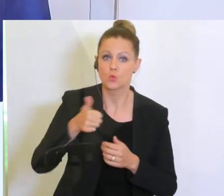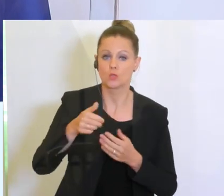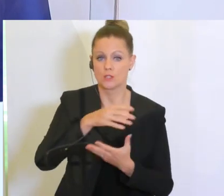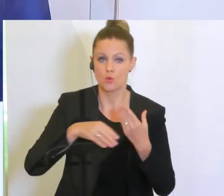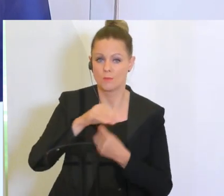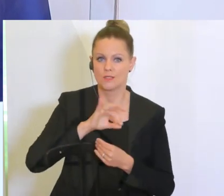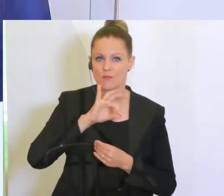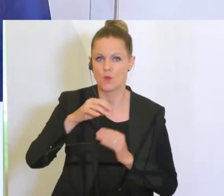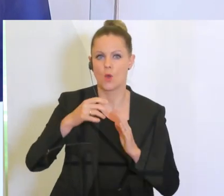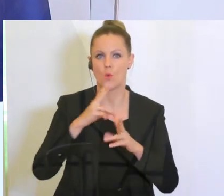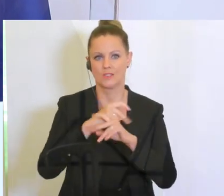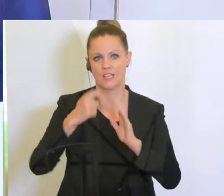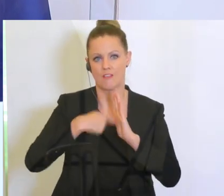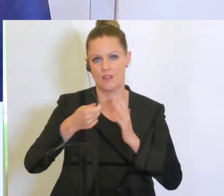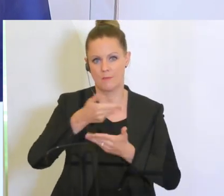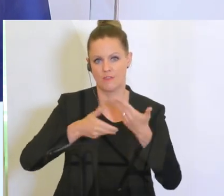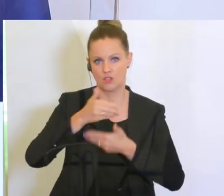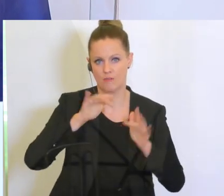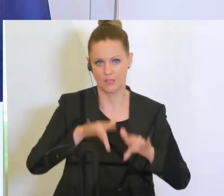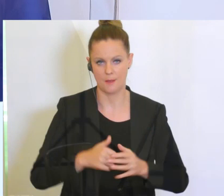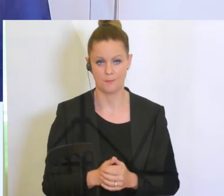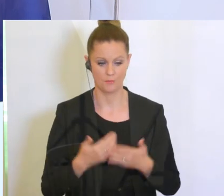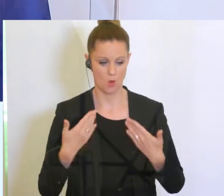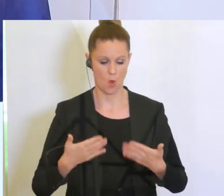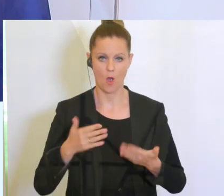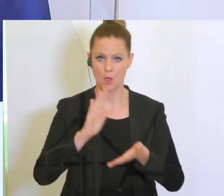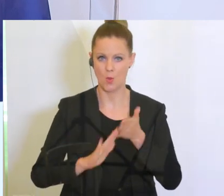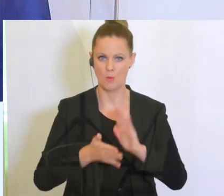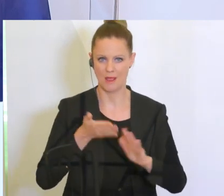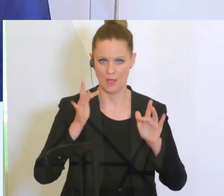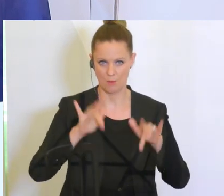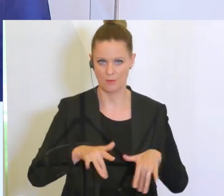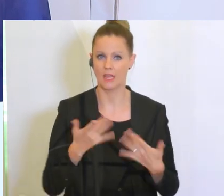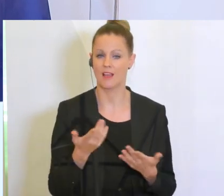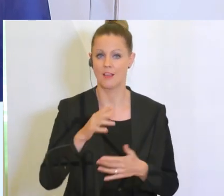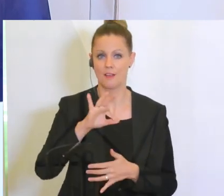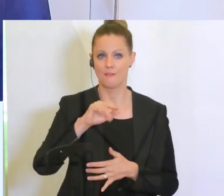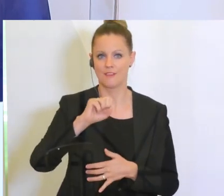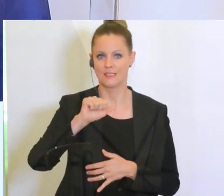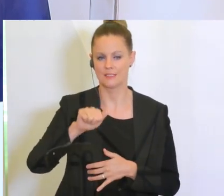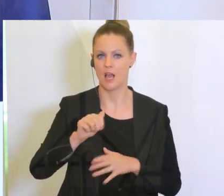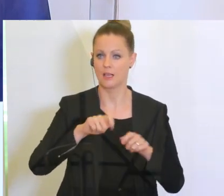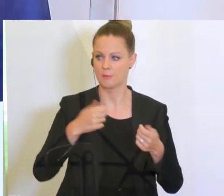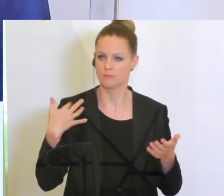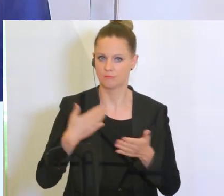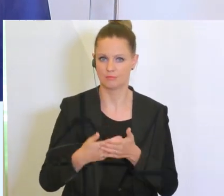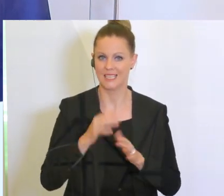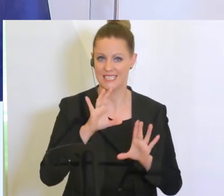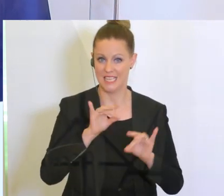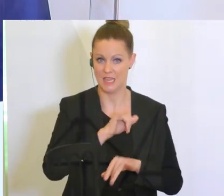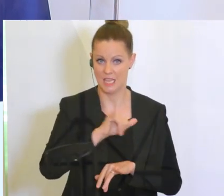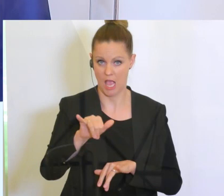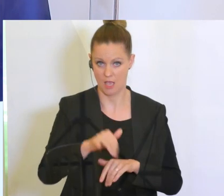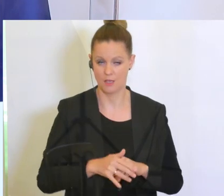österreichische Filmwirtschaft. Wir haben heuer ein Jubiläum zu verzeichnen. Die FISA gibt es bereits seit zehn